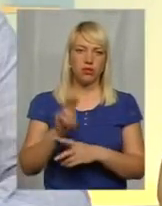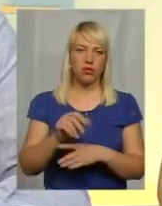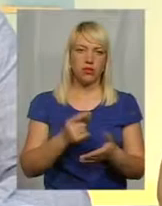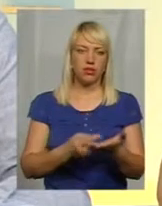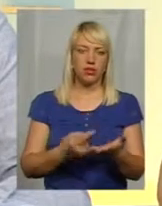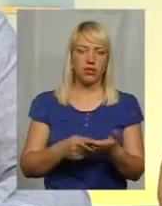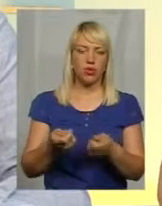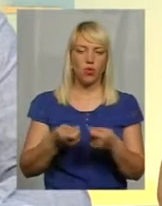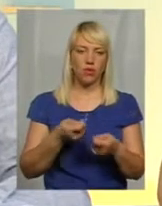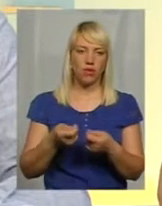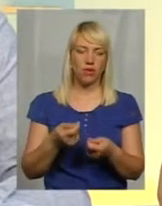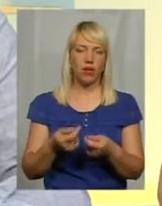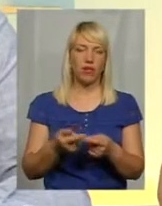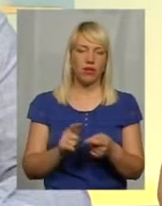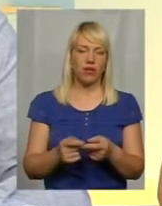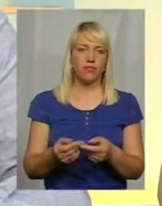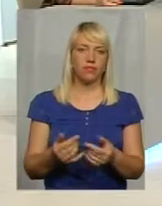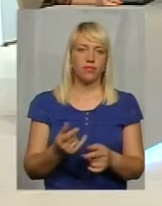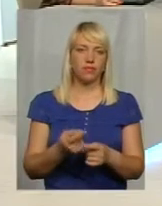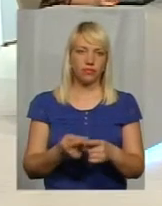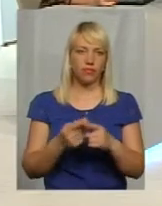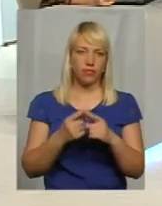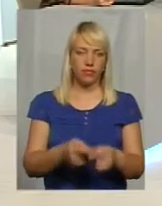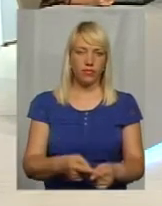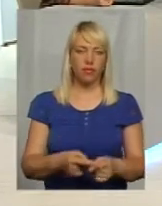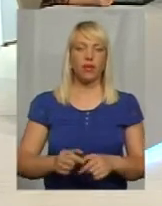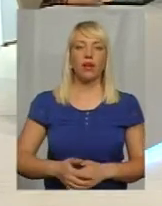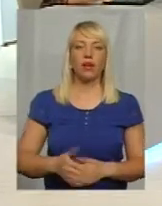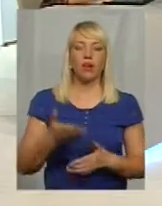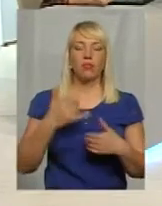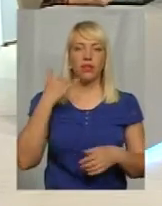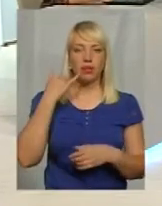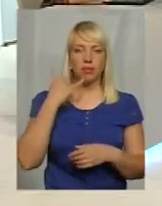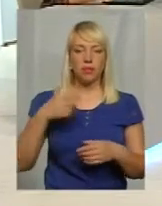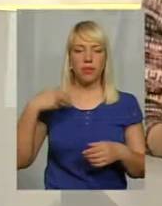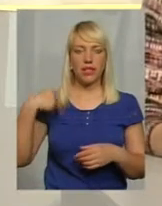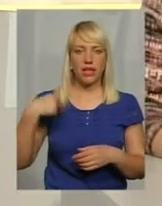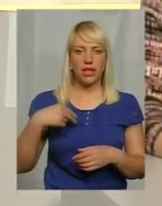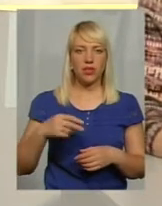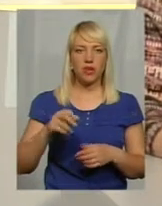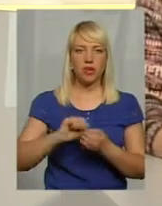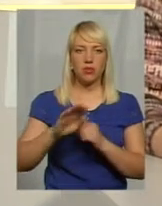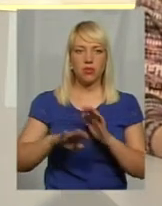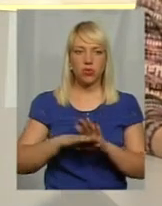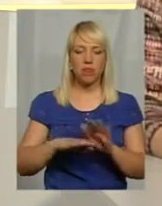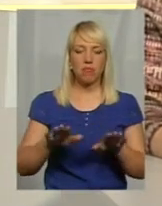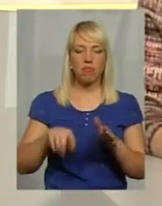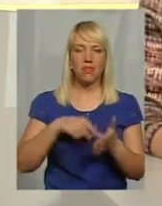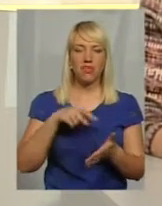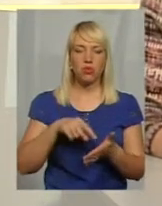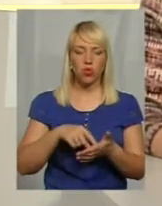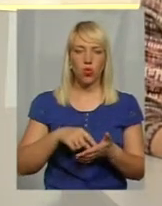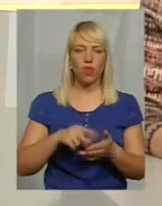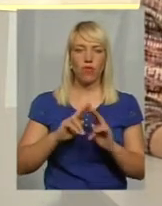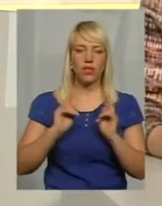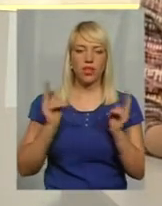і управління йде настріч. А ми телефоном зв'язались із президентом Кам'янець-Подільської міської федерації Техеквандо Сергієм